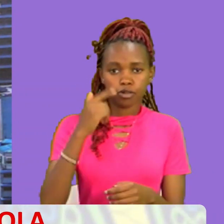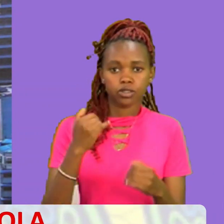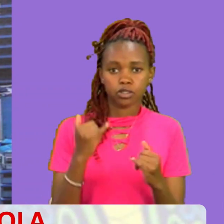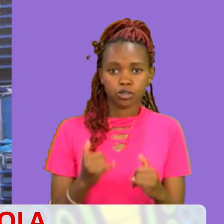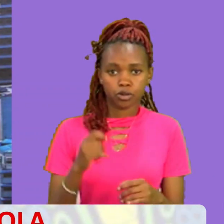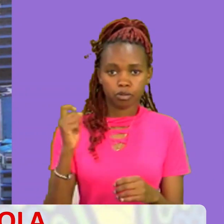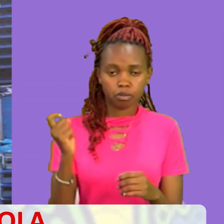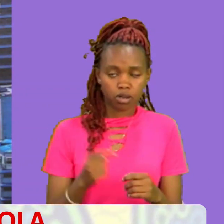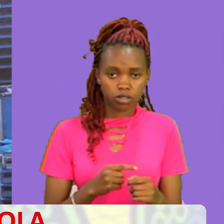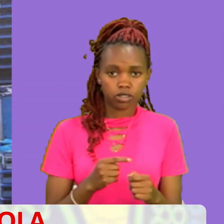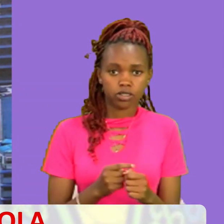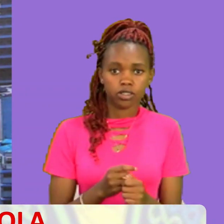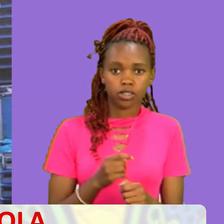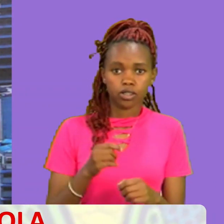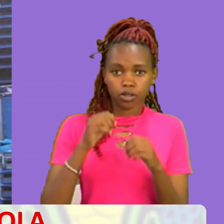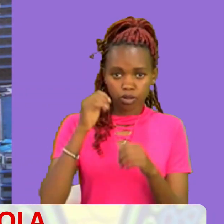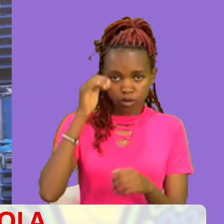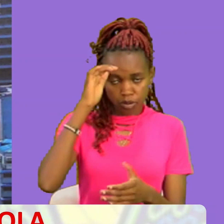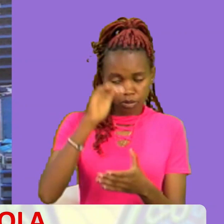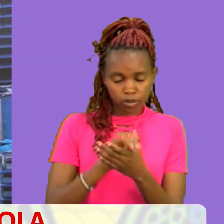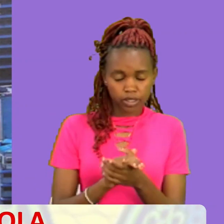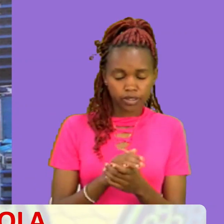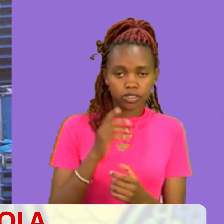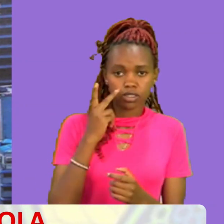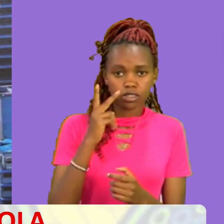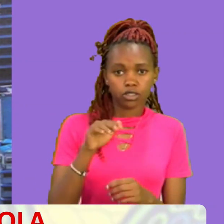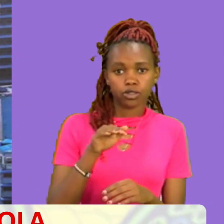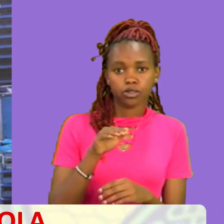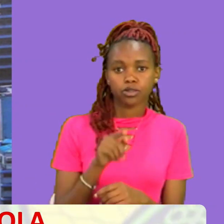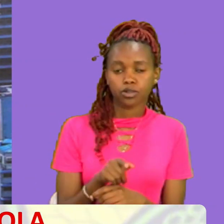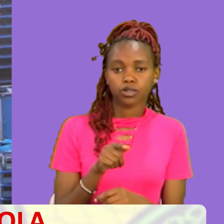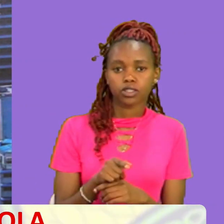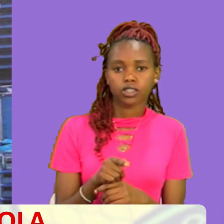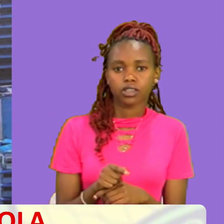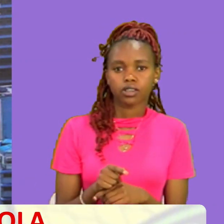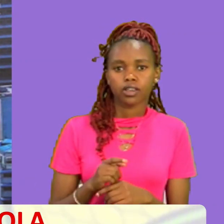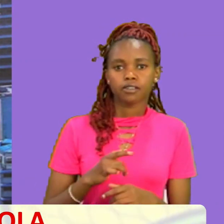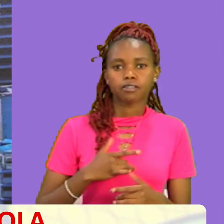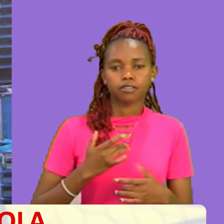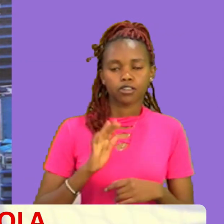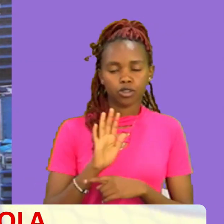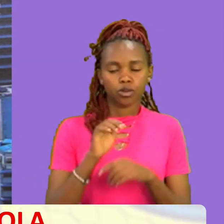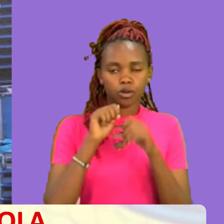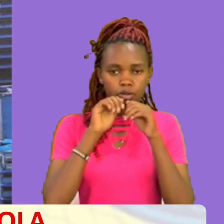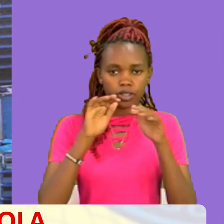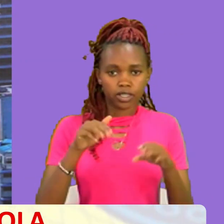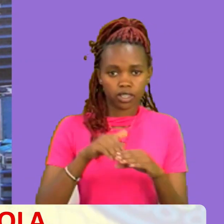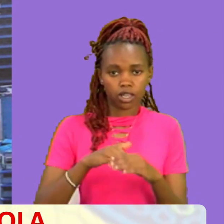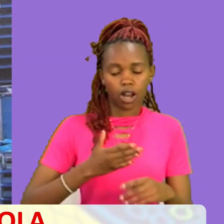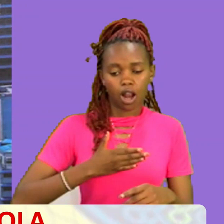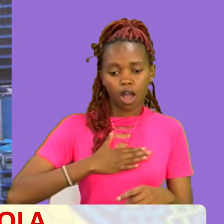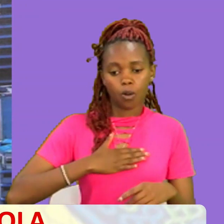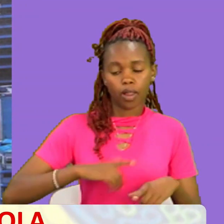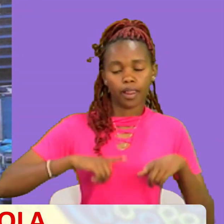mafanikio Na tuna amini buwana turinda kukuona Tuna amini buwana turinda kuisi baraka zako Dania maisha itu